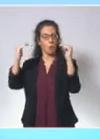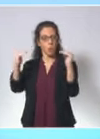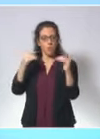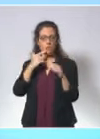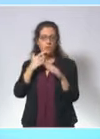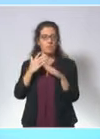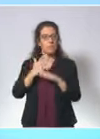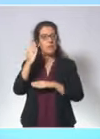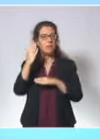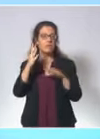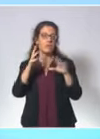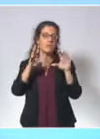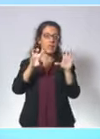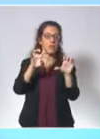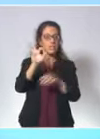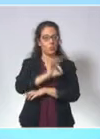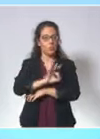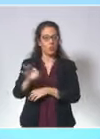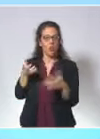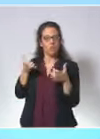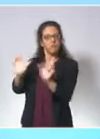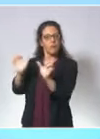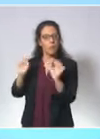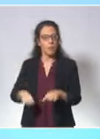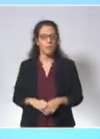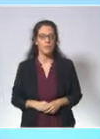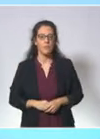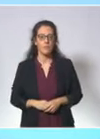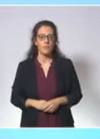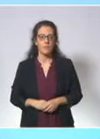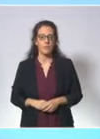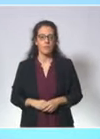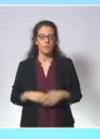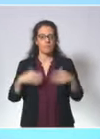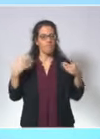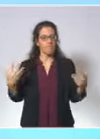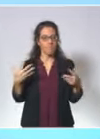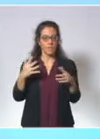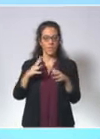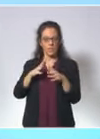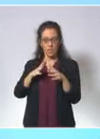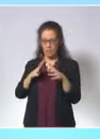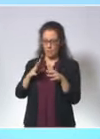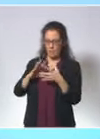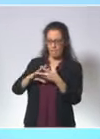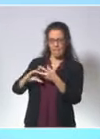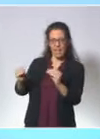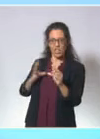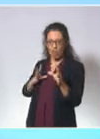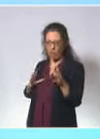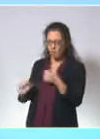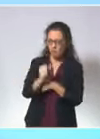dépasse de nouveau les 90 %. Aussi, pour gagner cette course de vitesse contre le variant,